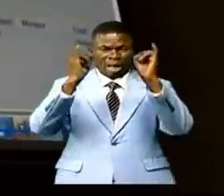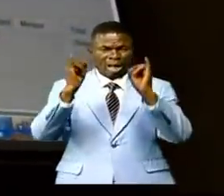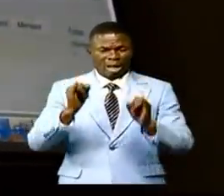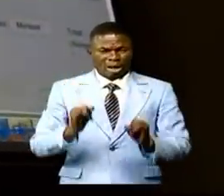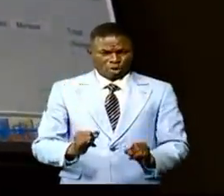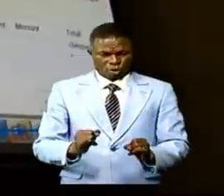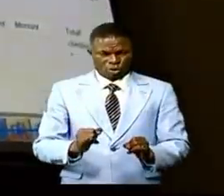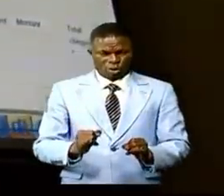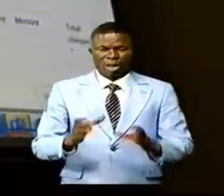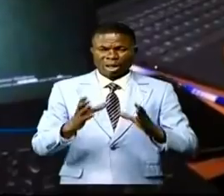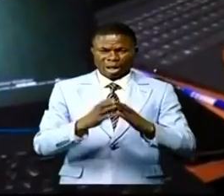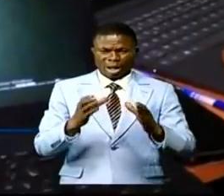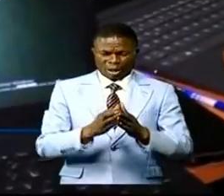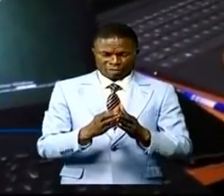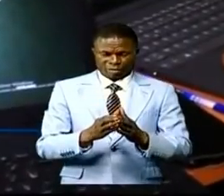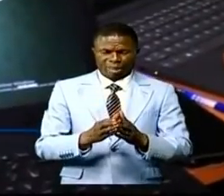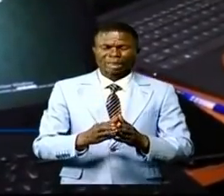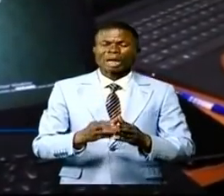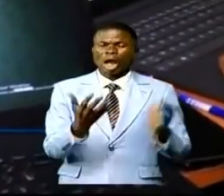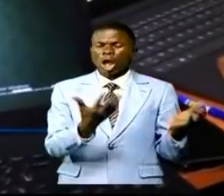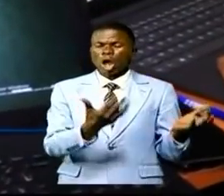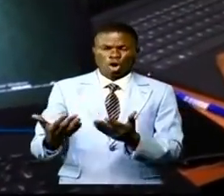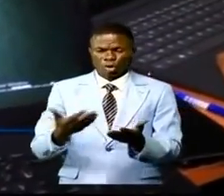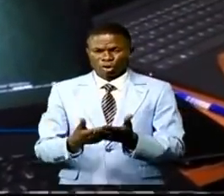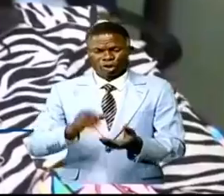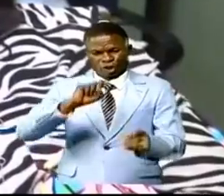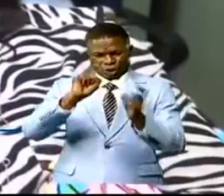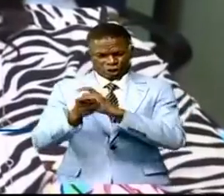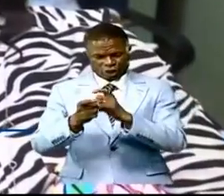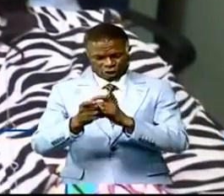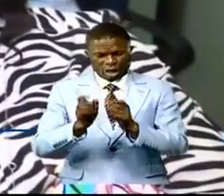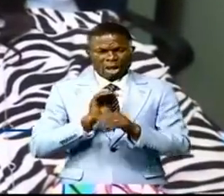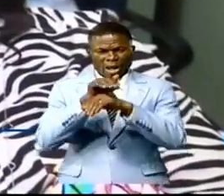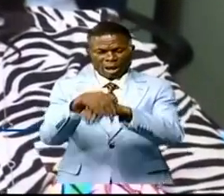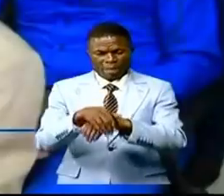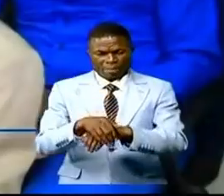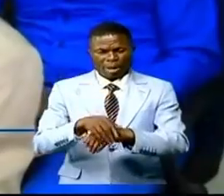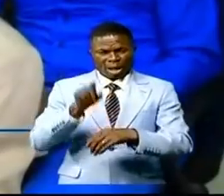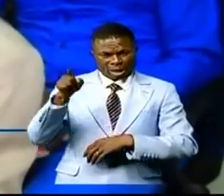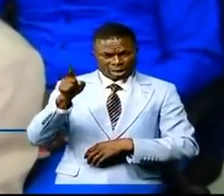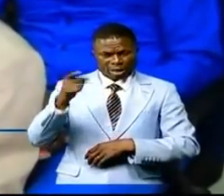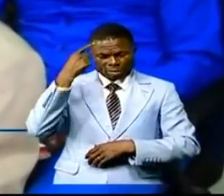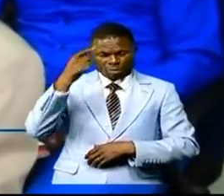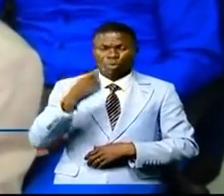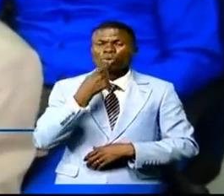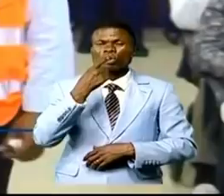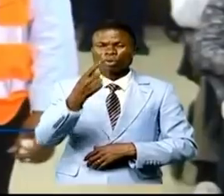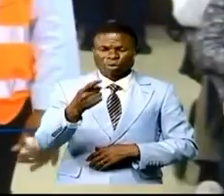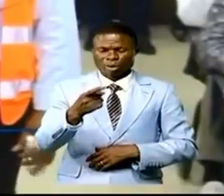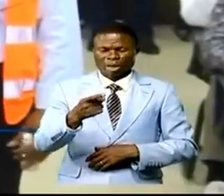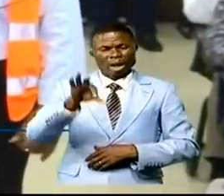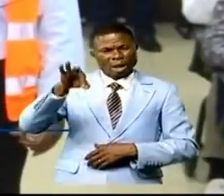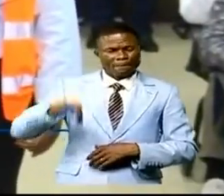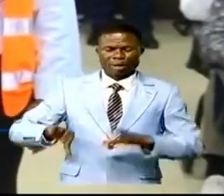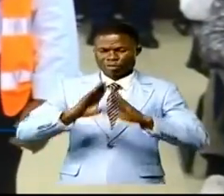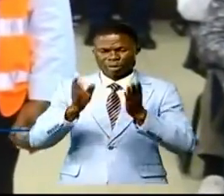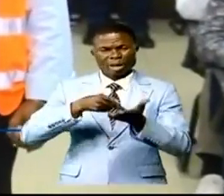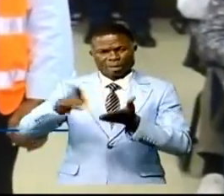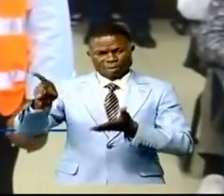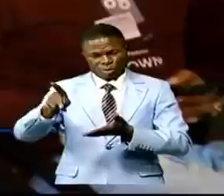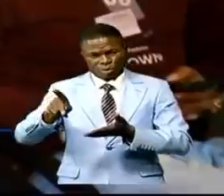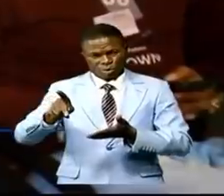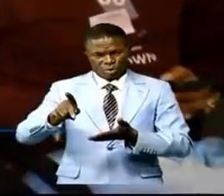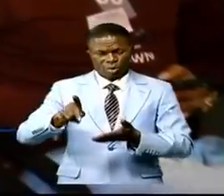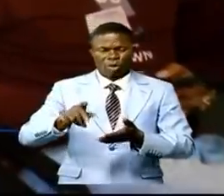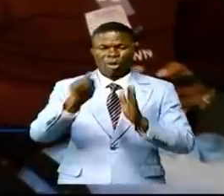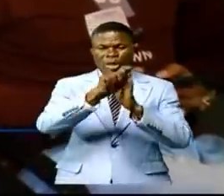avec la télédéclaration. Ces réformes intervenues à la Dégirade pour déclarer le bien, les paiements et les nouveaux taux